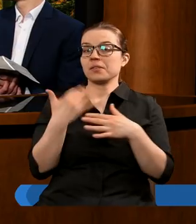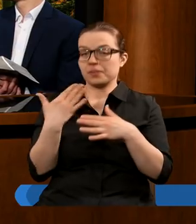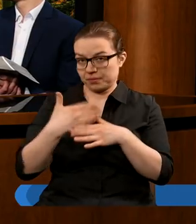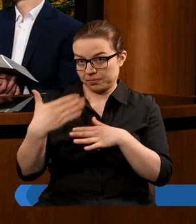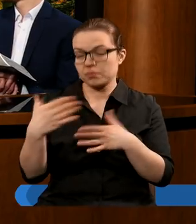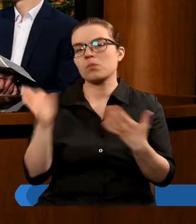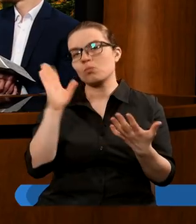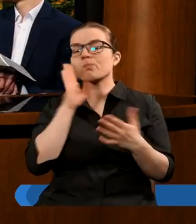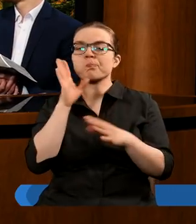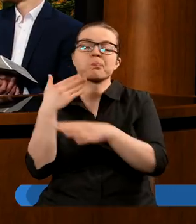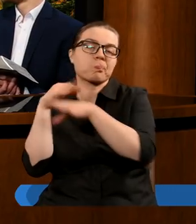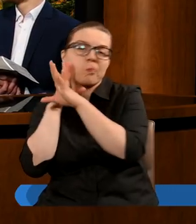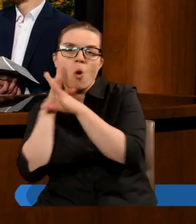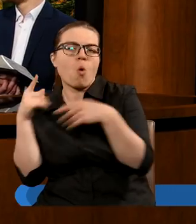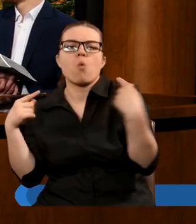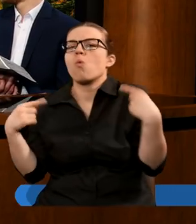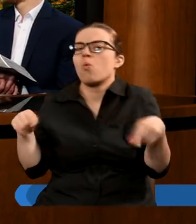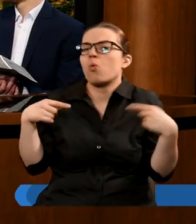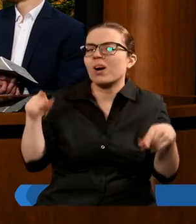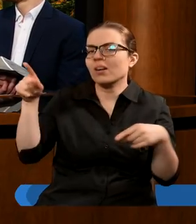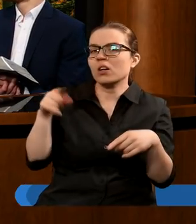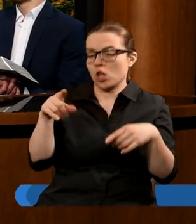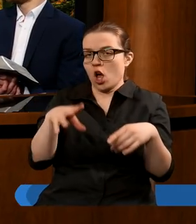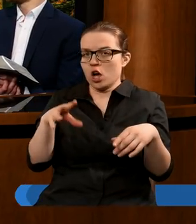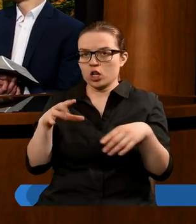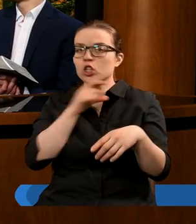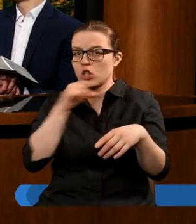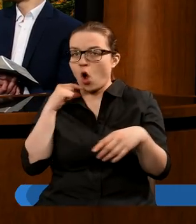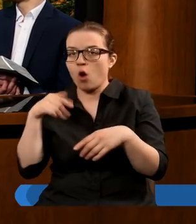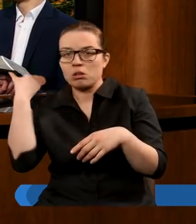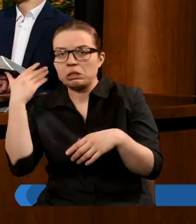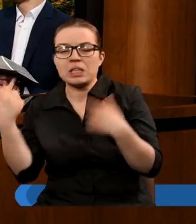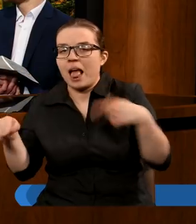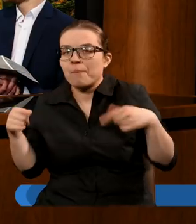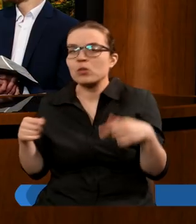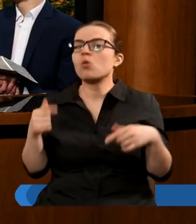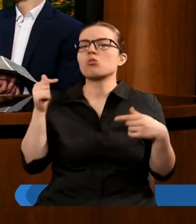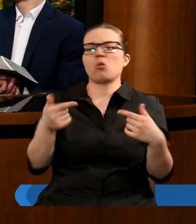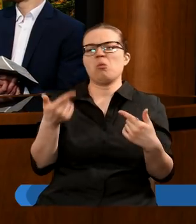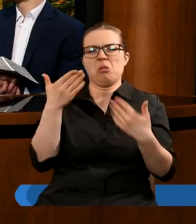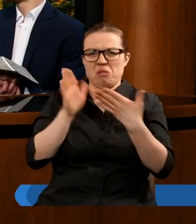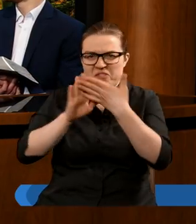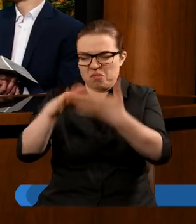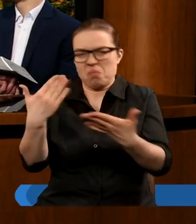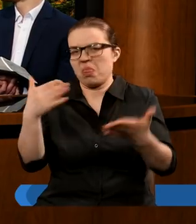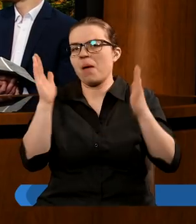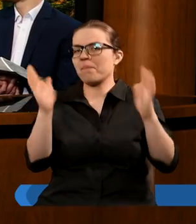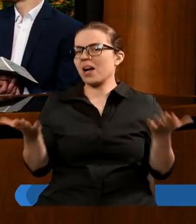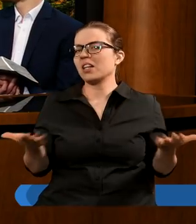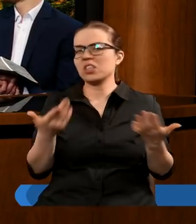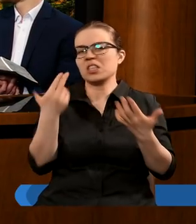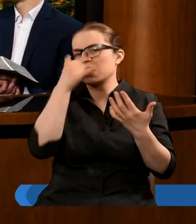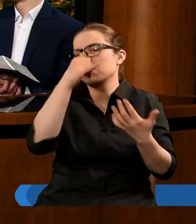spowiedzi, nie wyznamy grzechów duchownemu, to nie będą one wybaczone, nie będziemy mieli